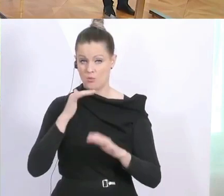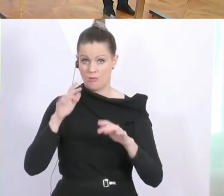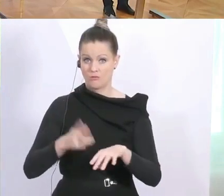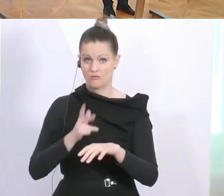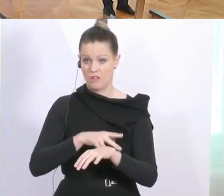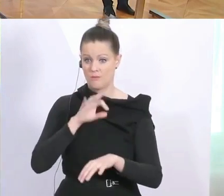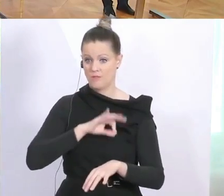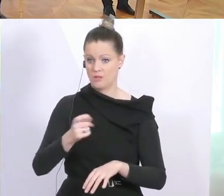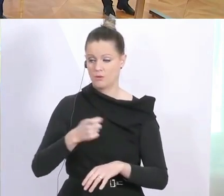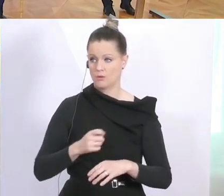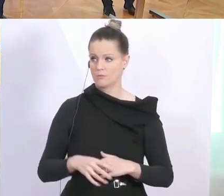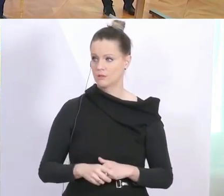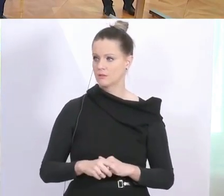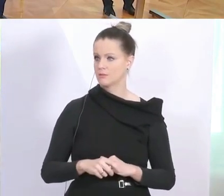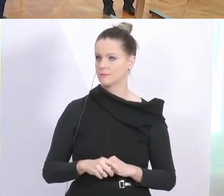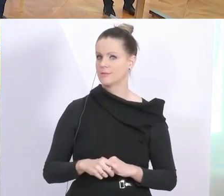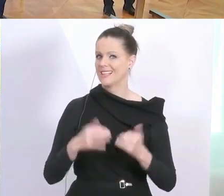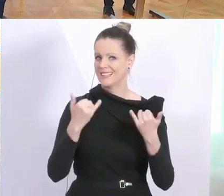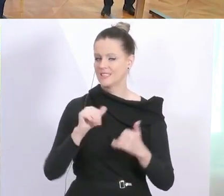Nächste Frage. Ja,